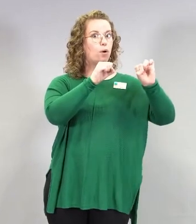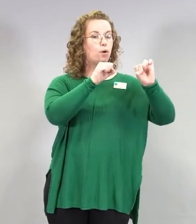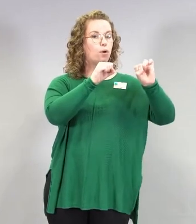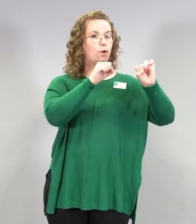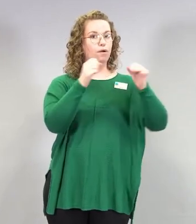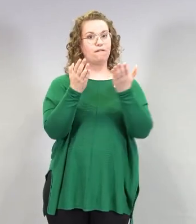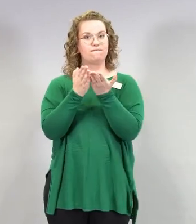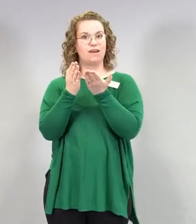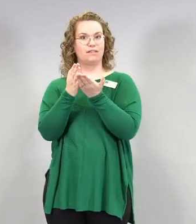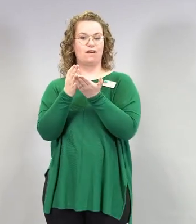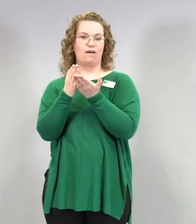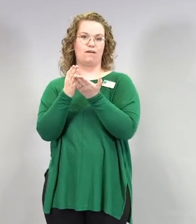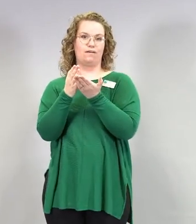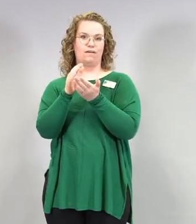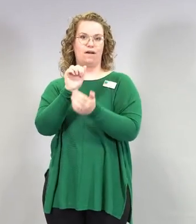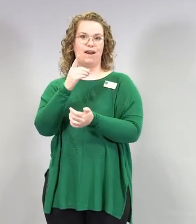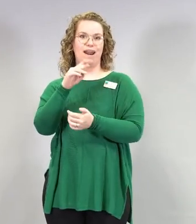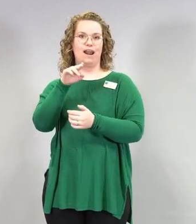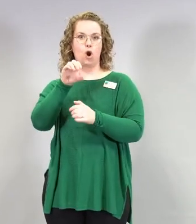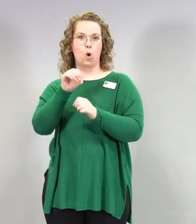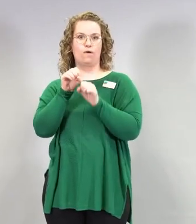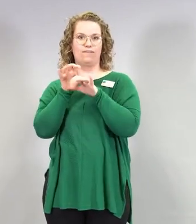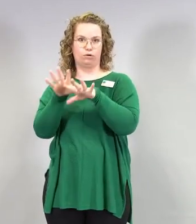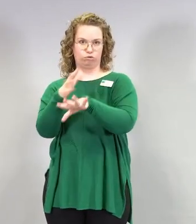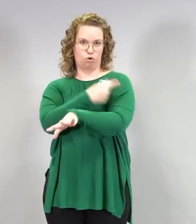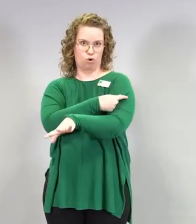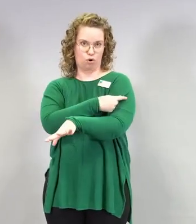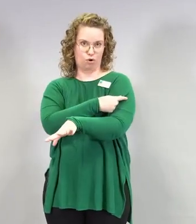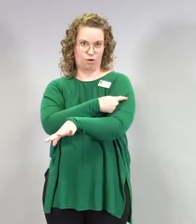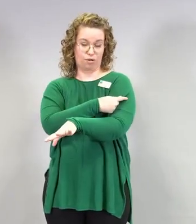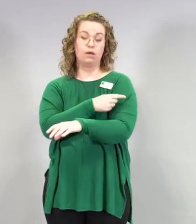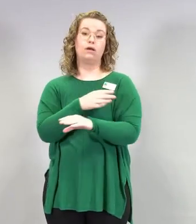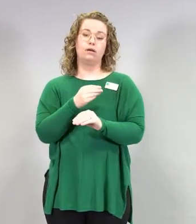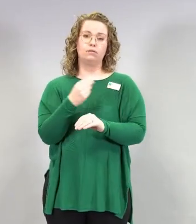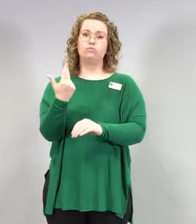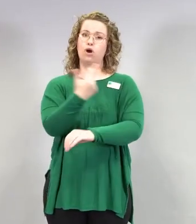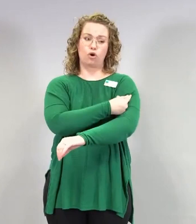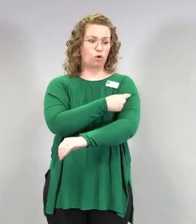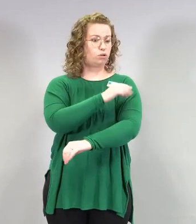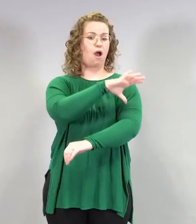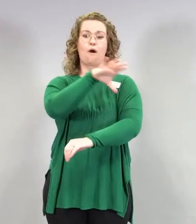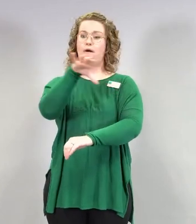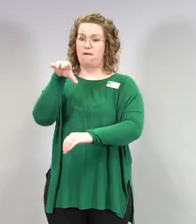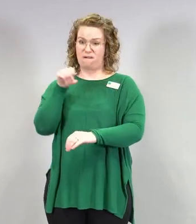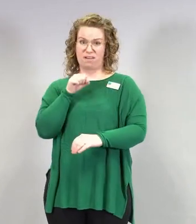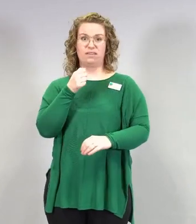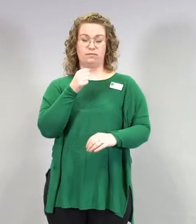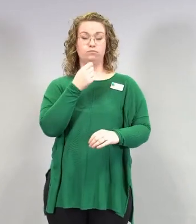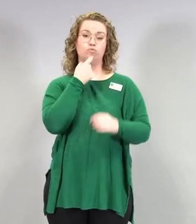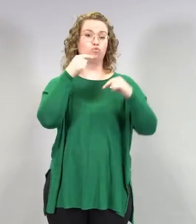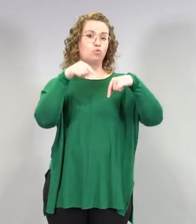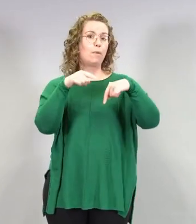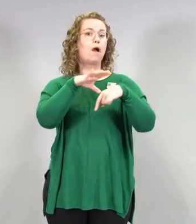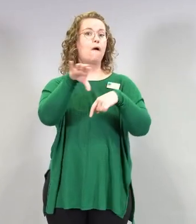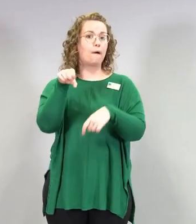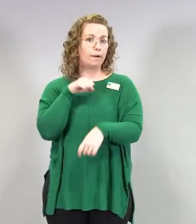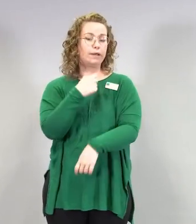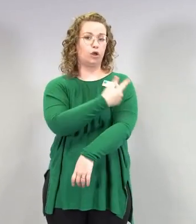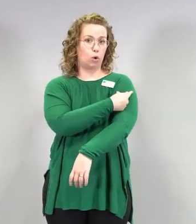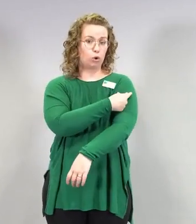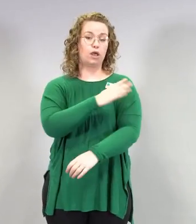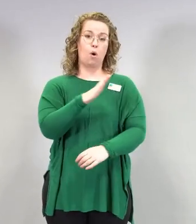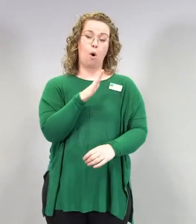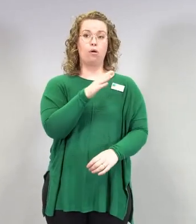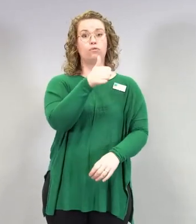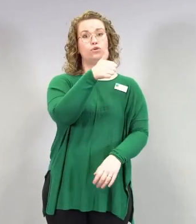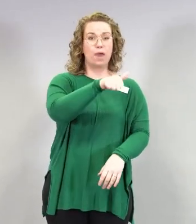periaatteena taas se, että Suomessa käytössä olevilla koronarokotteilla niillä on erinomainen teho vakavaa tautia vastaan. Ne on 90 tai